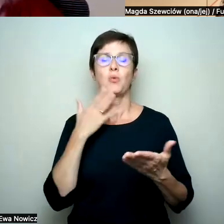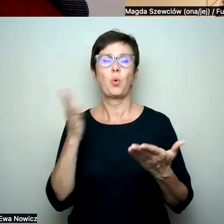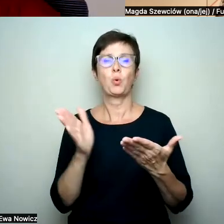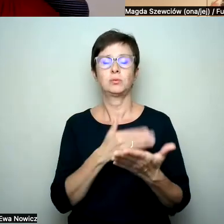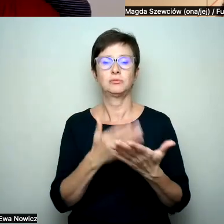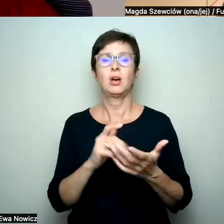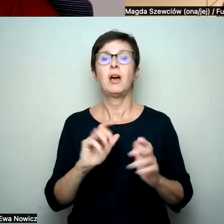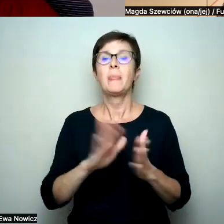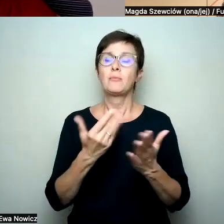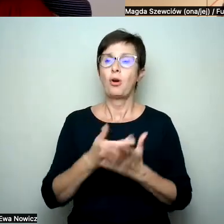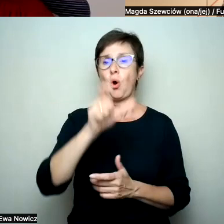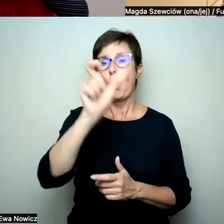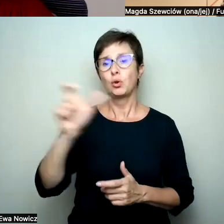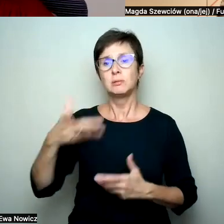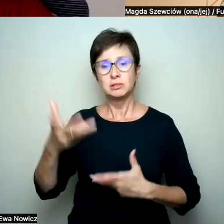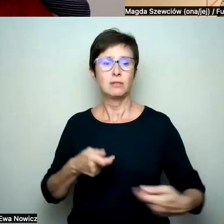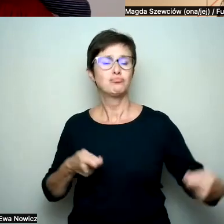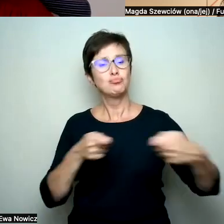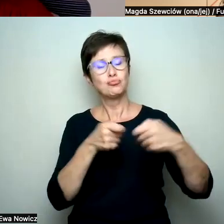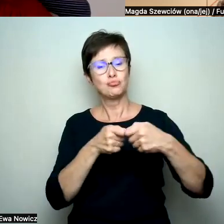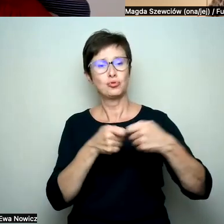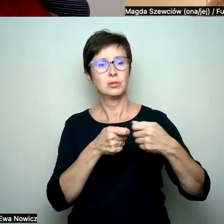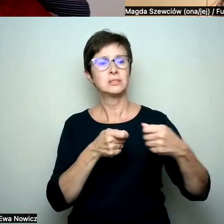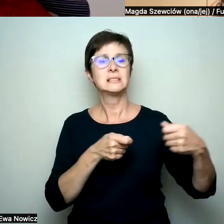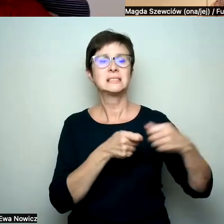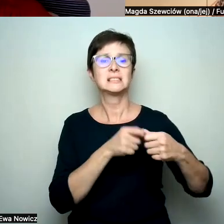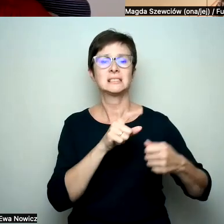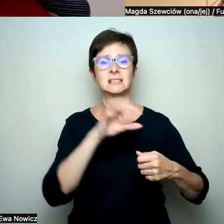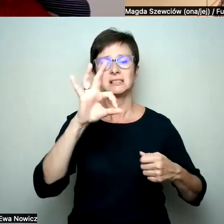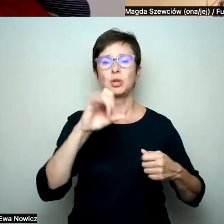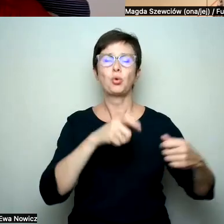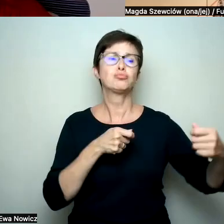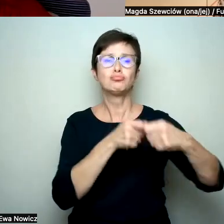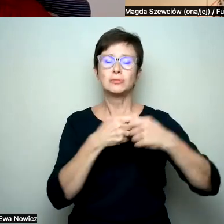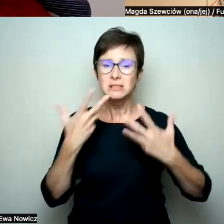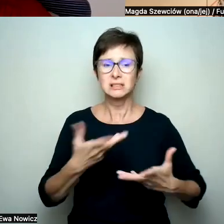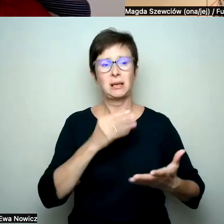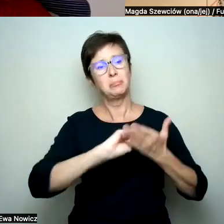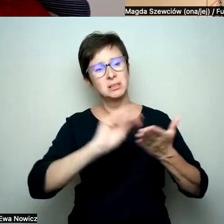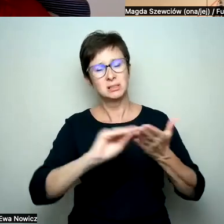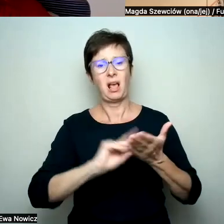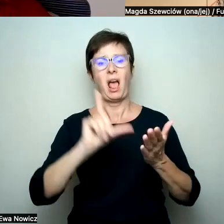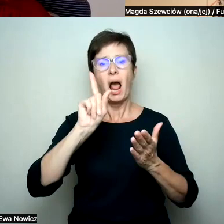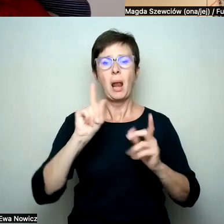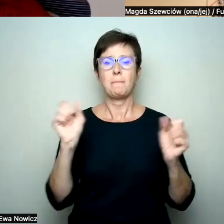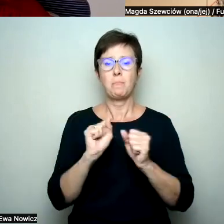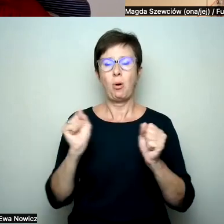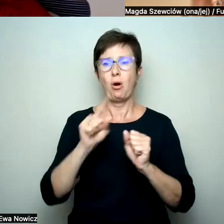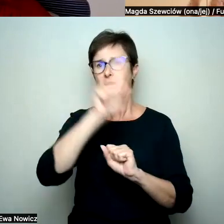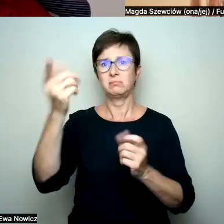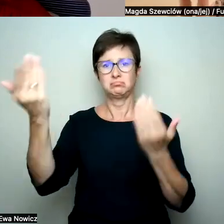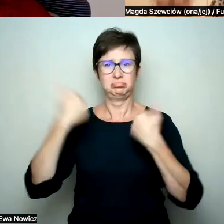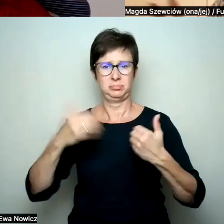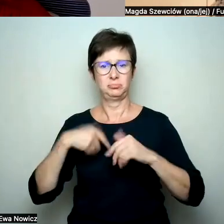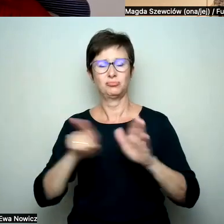można powiedzieć osobom, które chciałyby sojuszniczo się wypowiadać w internecie, no i o tym, że może to też być dla nich, również